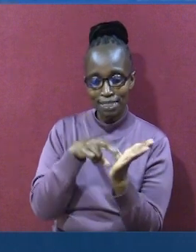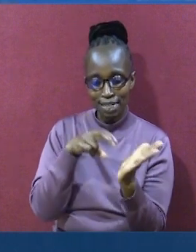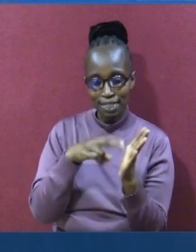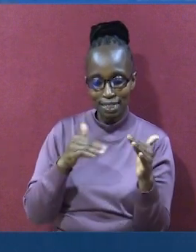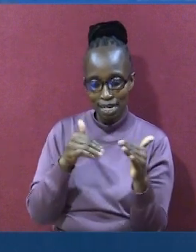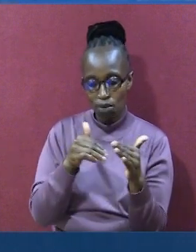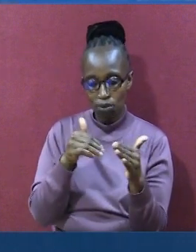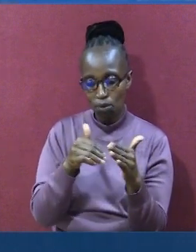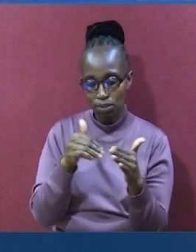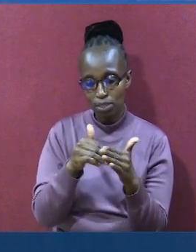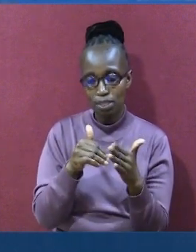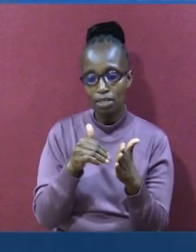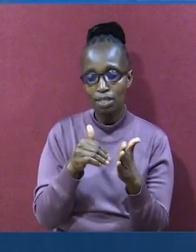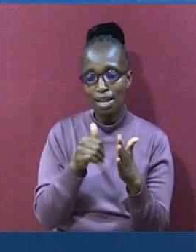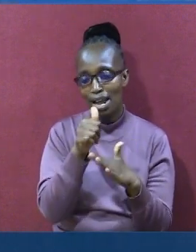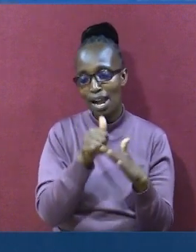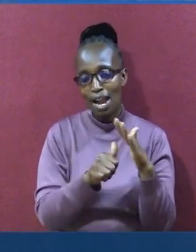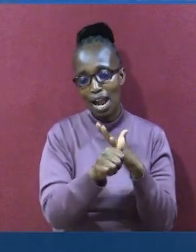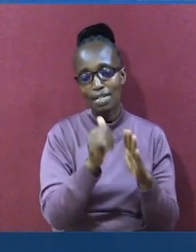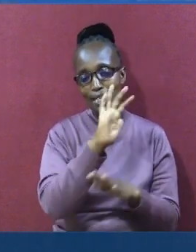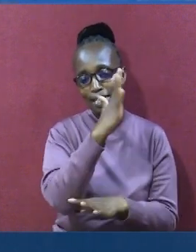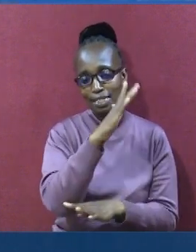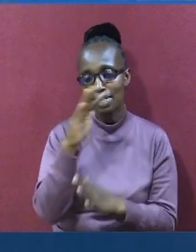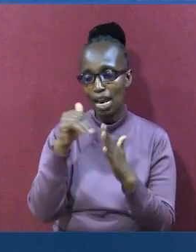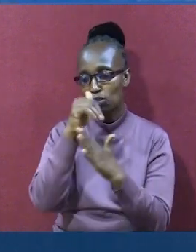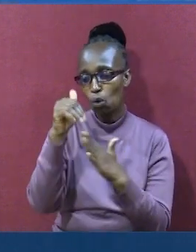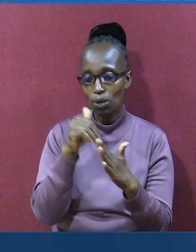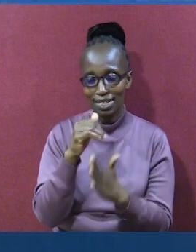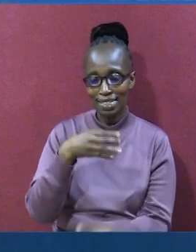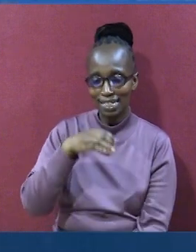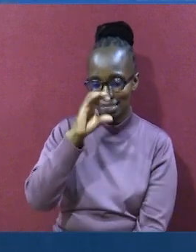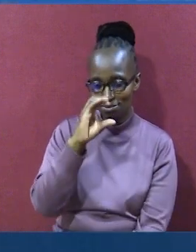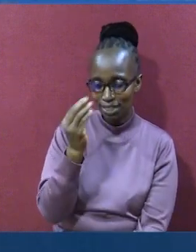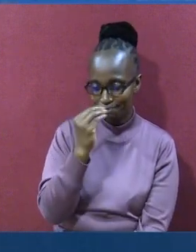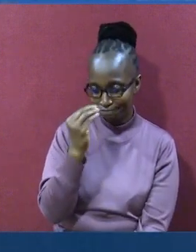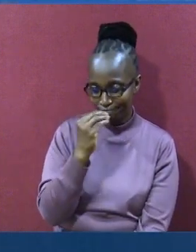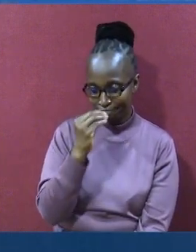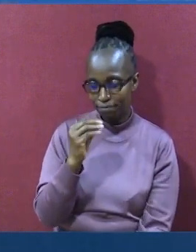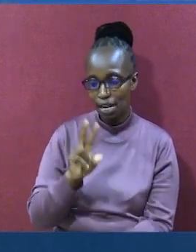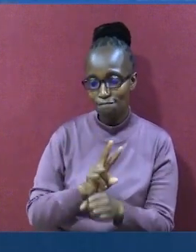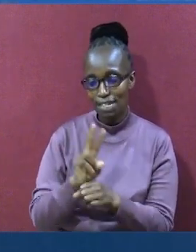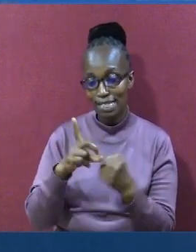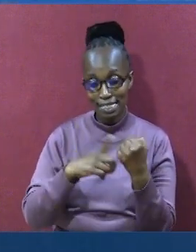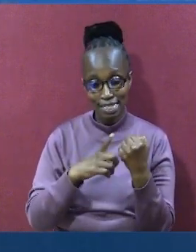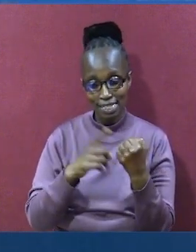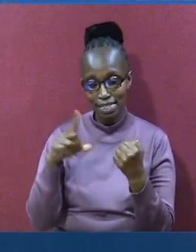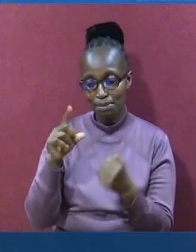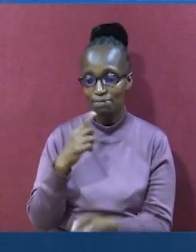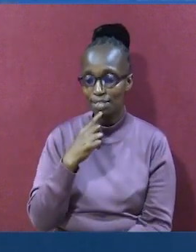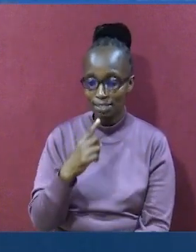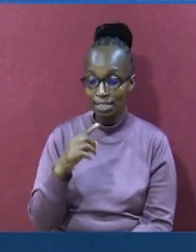Akasimama karibu nao chini ya mti. Nao wakala. Mstari wa tisa. Wakamuambia.